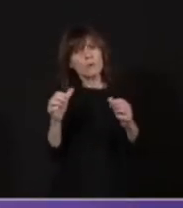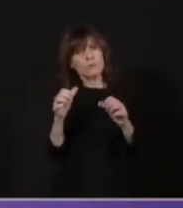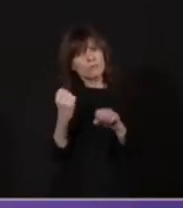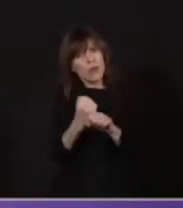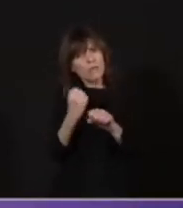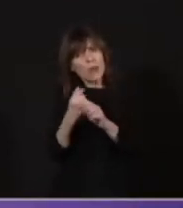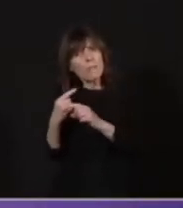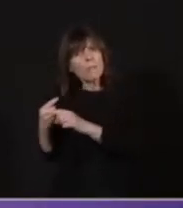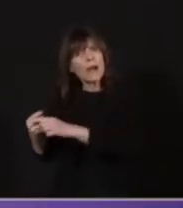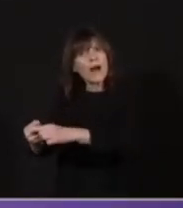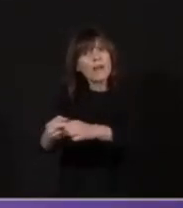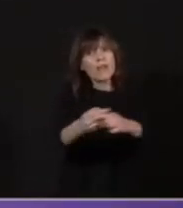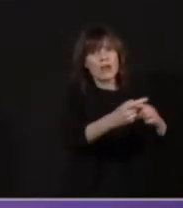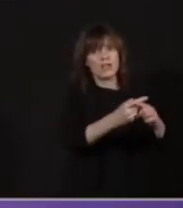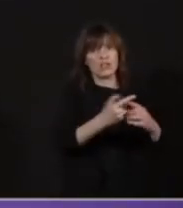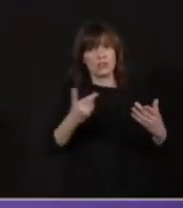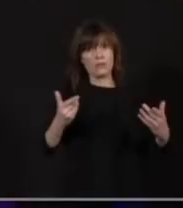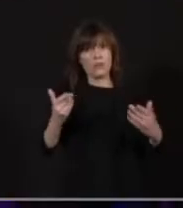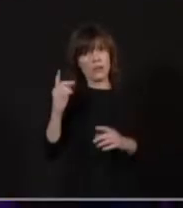le chômage.